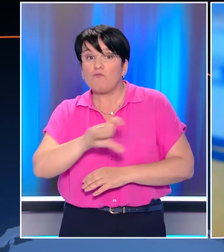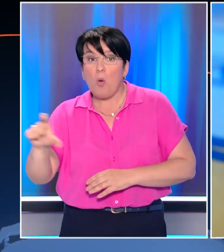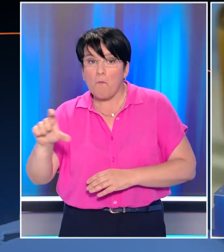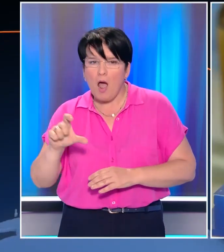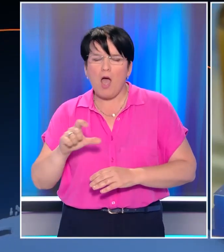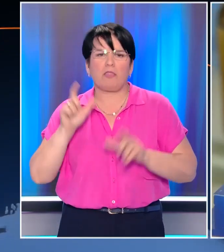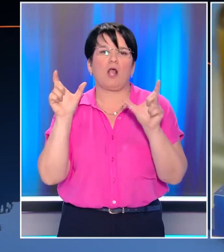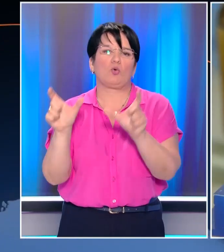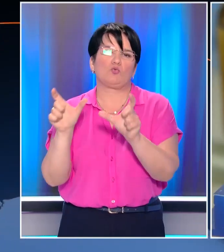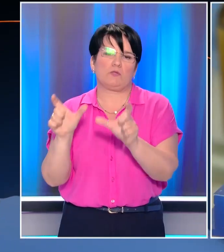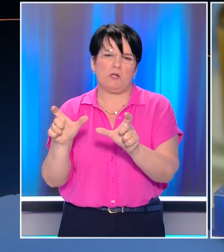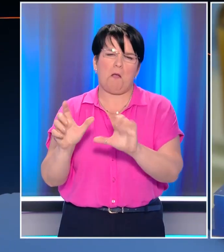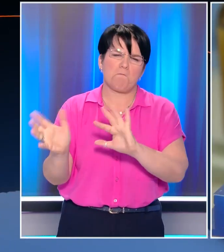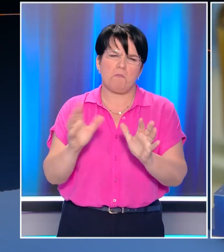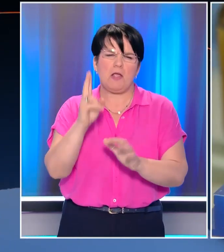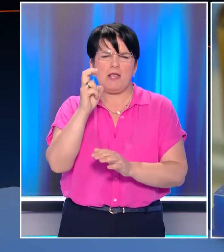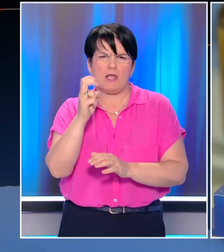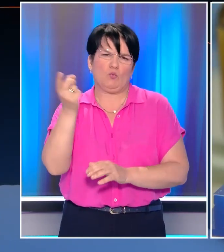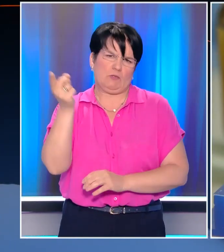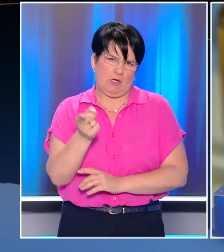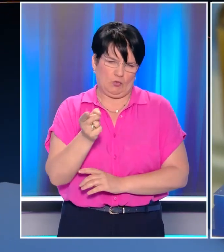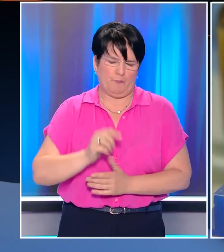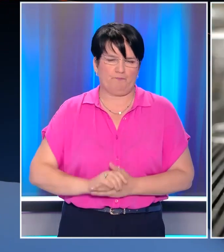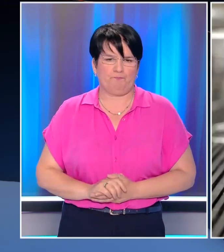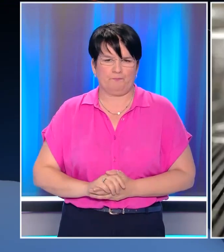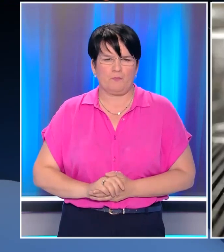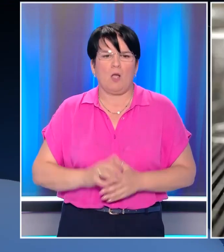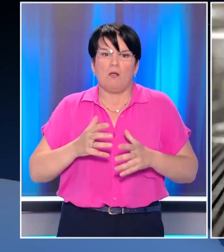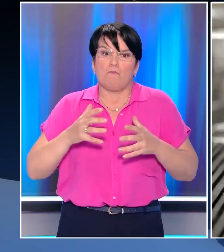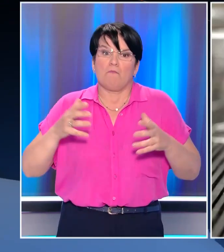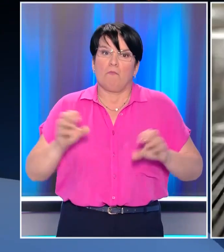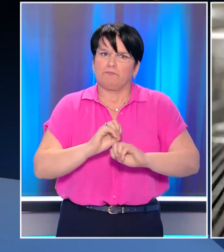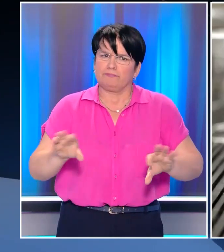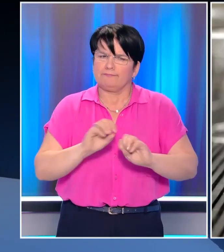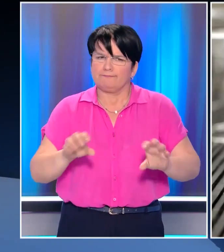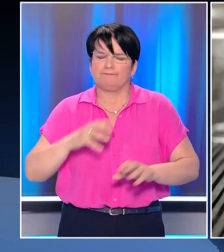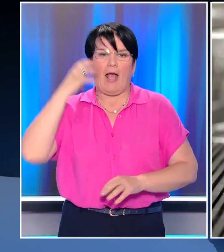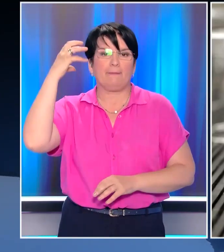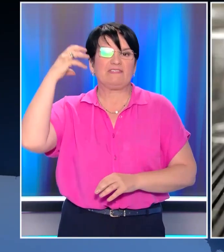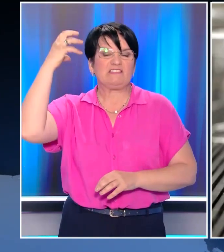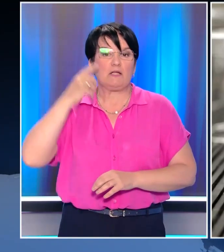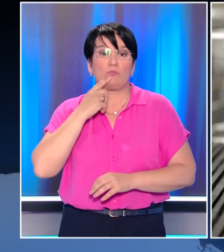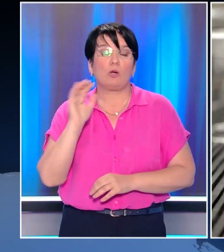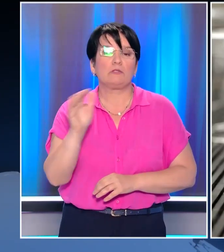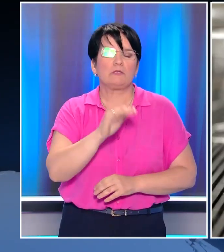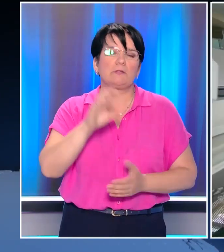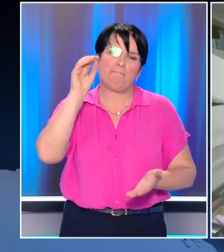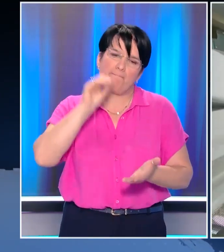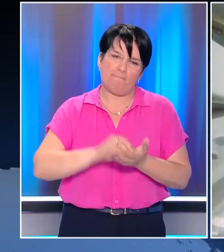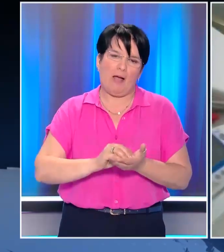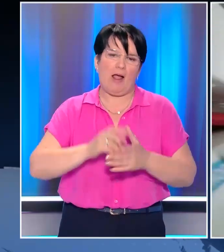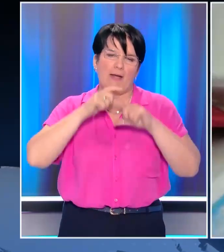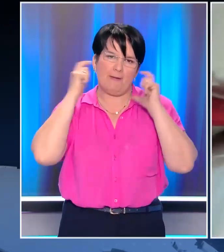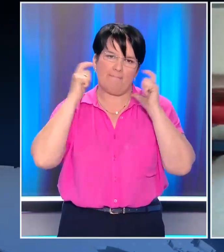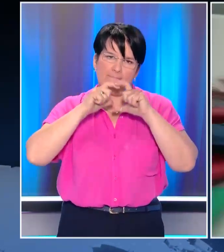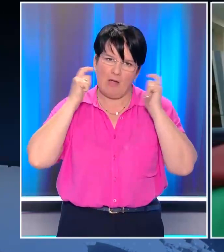αύξηση στις νοσηλίες είναι της τάξης του 20%. Εν τω μεταξύ πληθαίνουν οι φωνές των επιστημόνων που ζητούν επαναφορά της